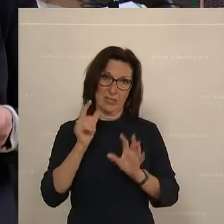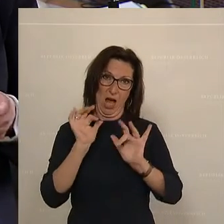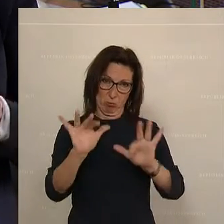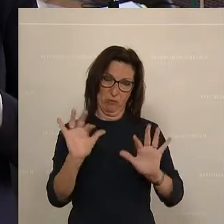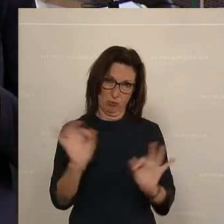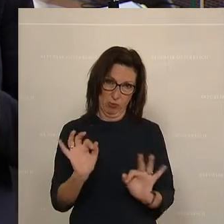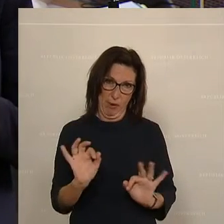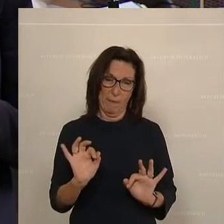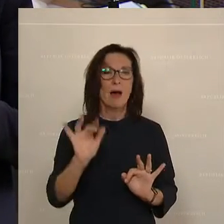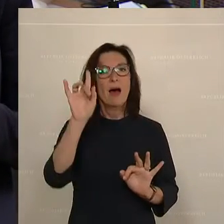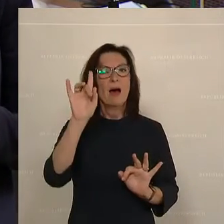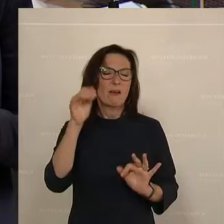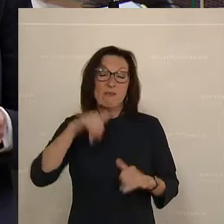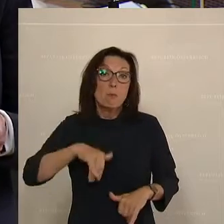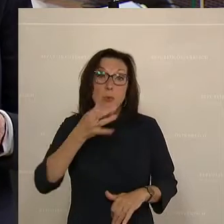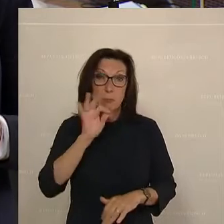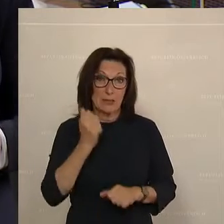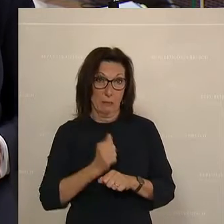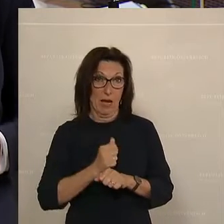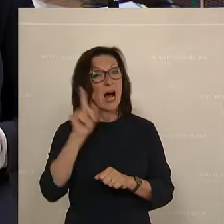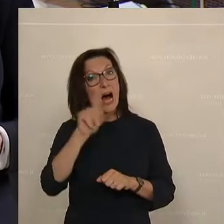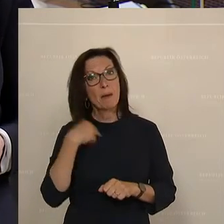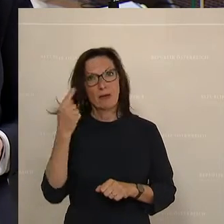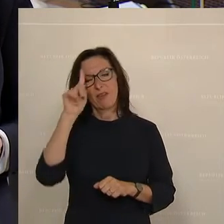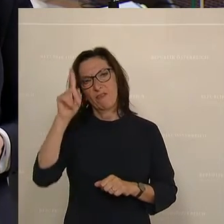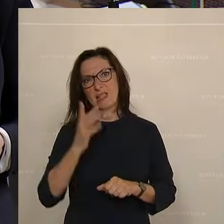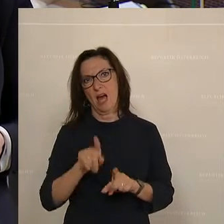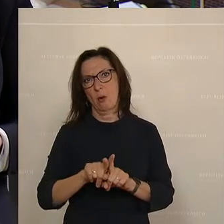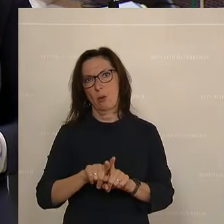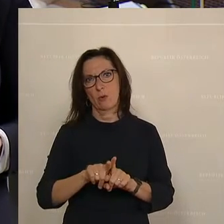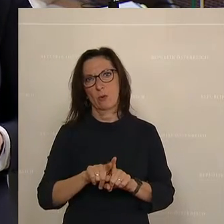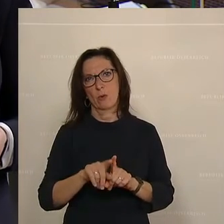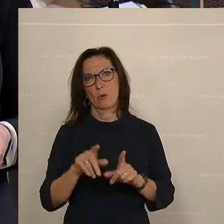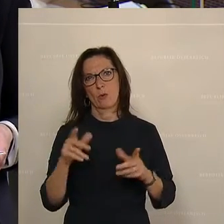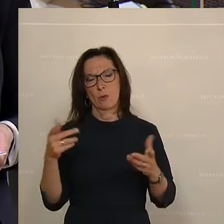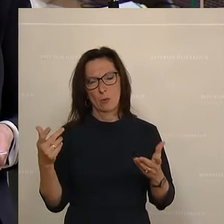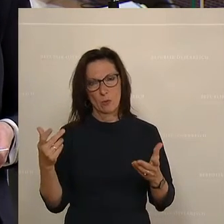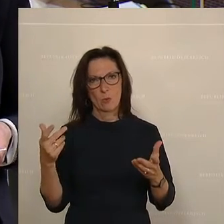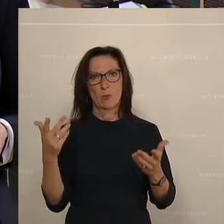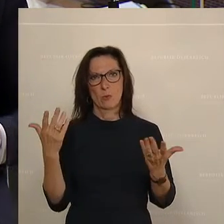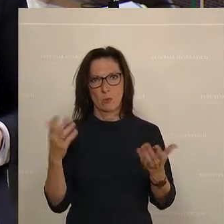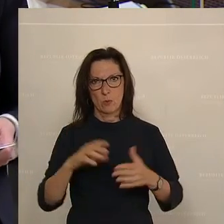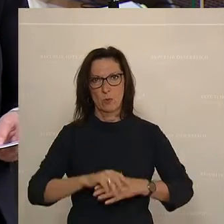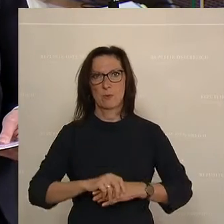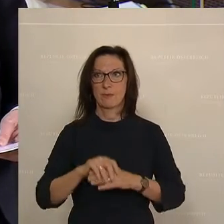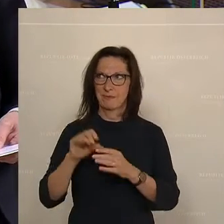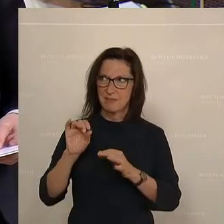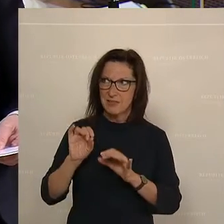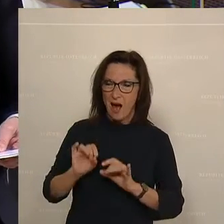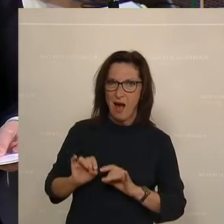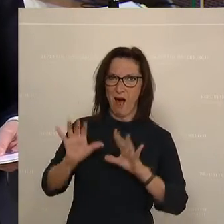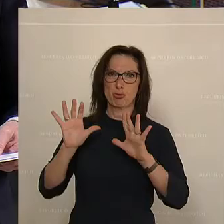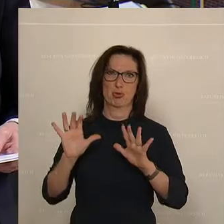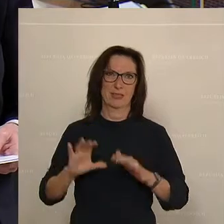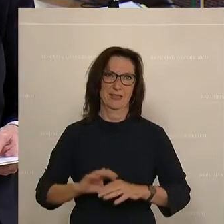Aber wir wissen auch, auch wenn der Ausstieg und auch wenn diese Perspektive und auch wenn